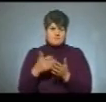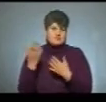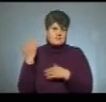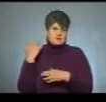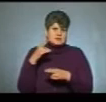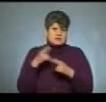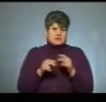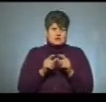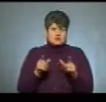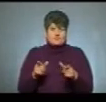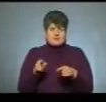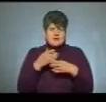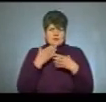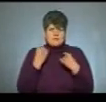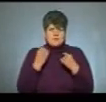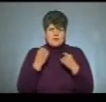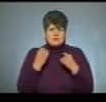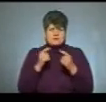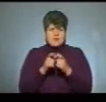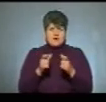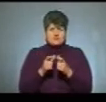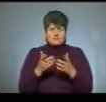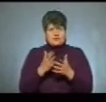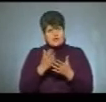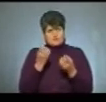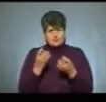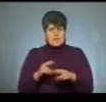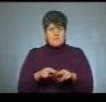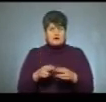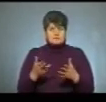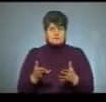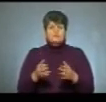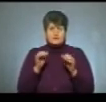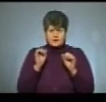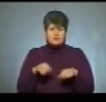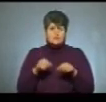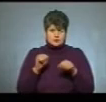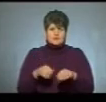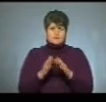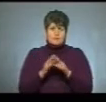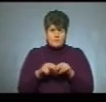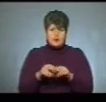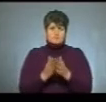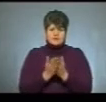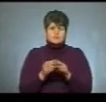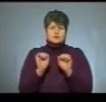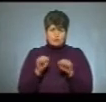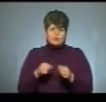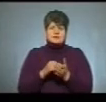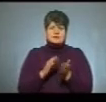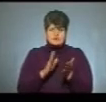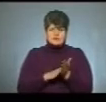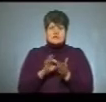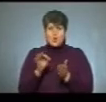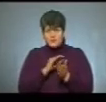давніше закінчила школу, і вона не має ID-картки. Чи вона може по своєму звичайному паспорту? Звичайному паспорту книжусі вона може також зареєструвати цей документ